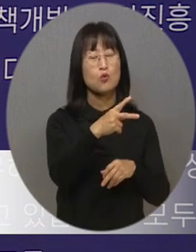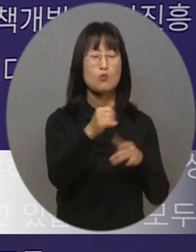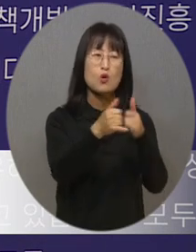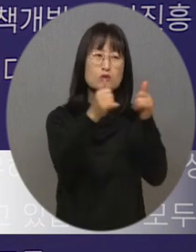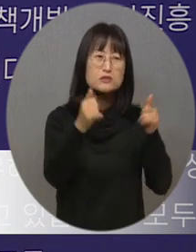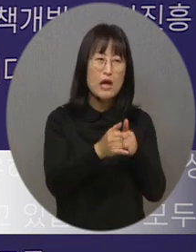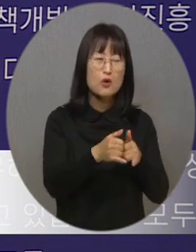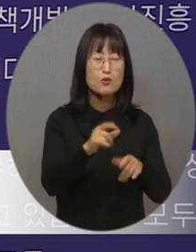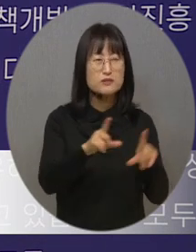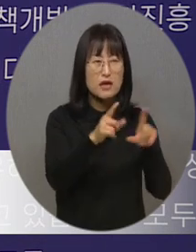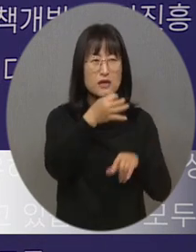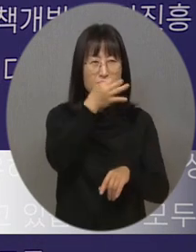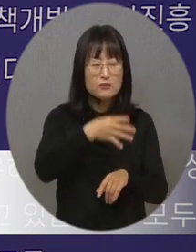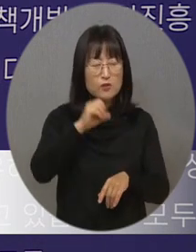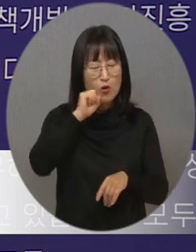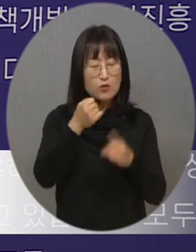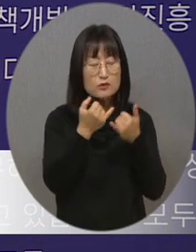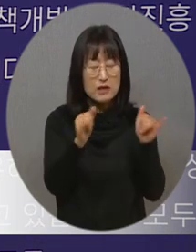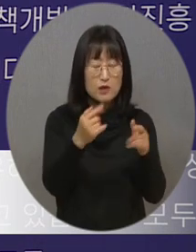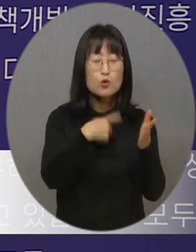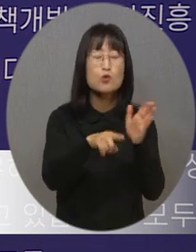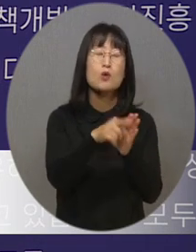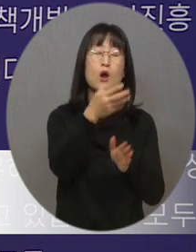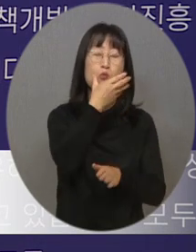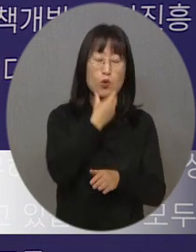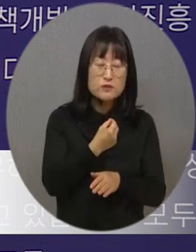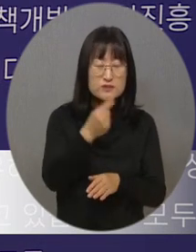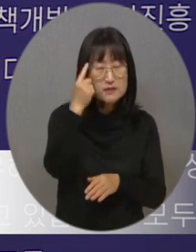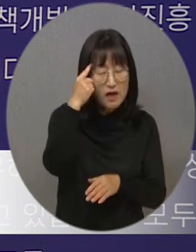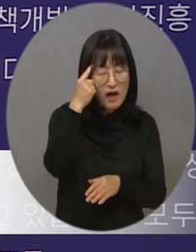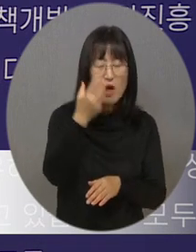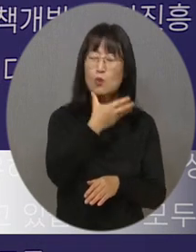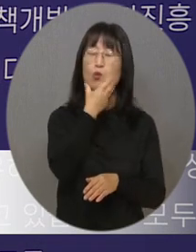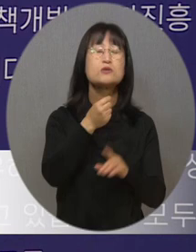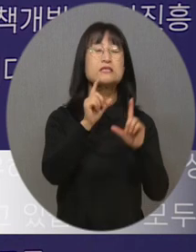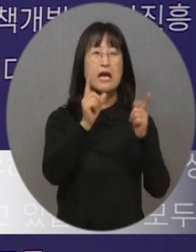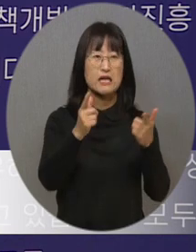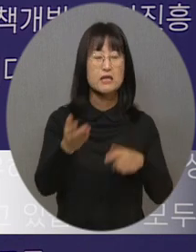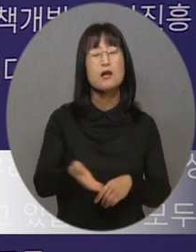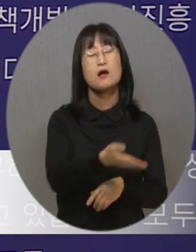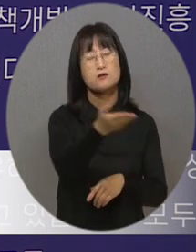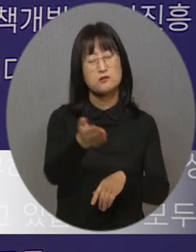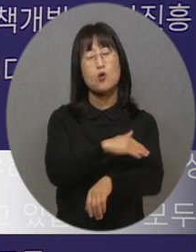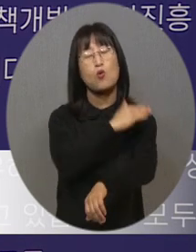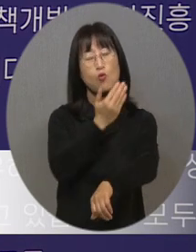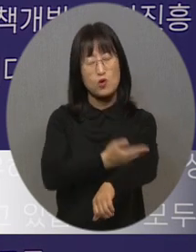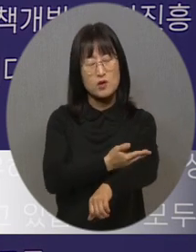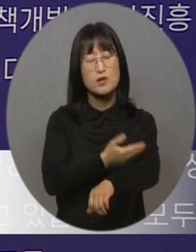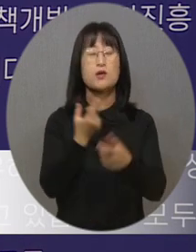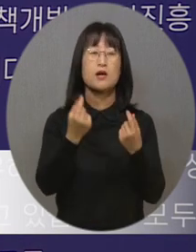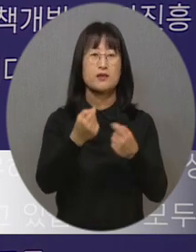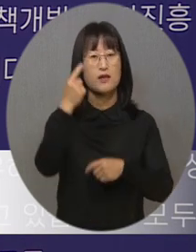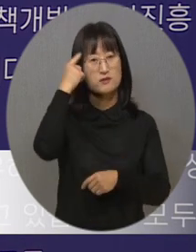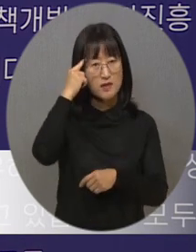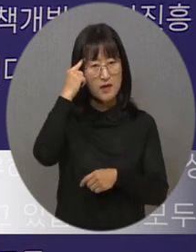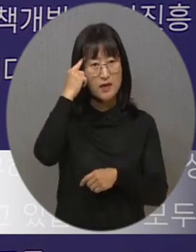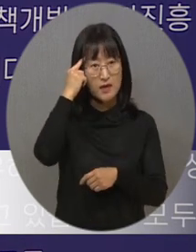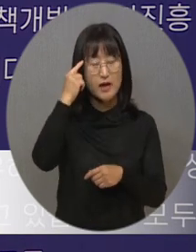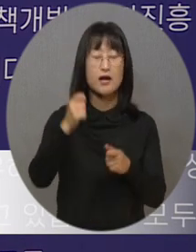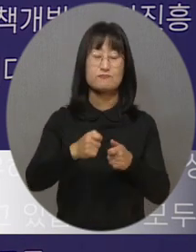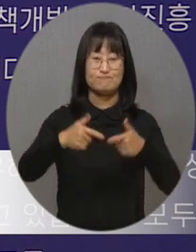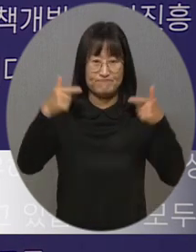이렇게 복지라고 생각을 하지 말고 그들이 노려야 될 당연한 권리라고 생각이 되도록 많은